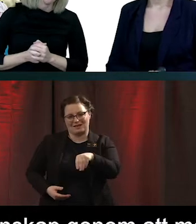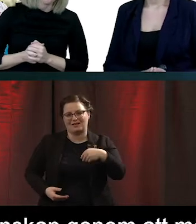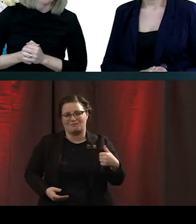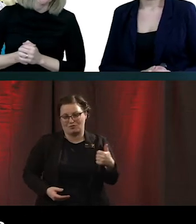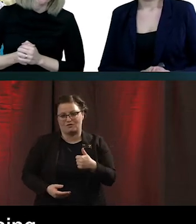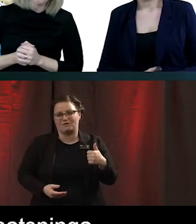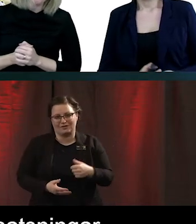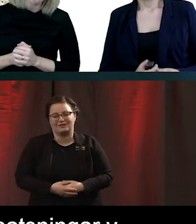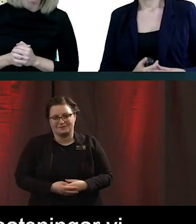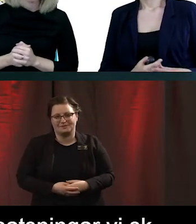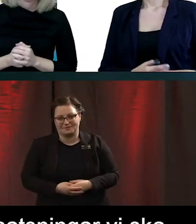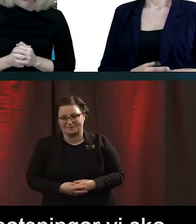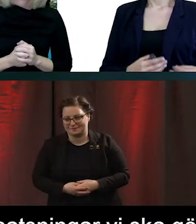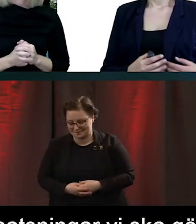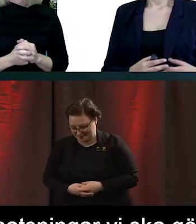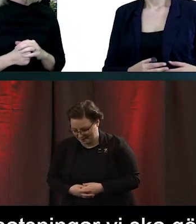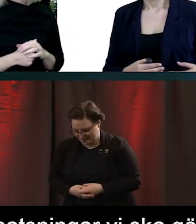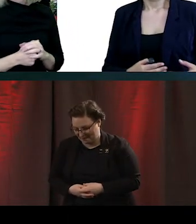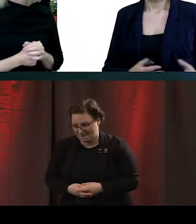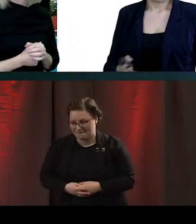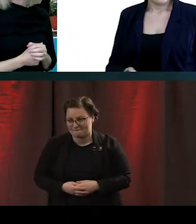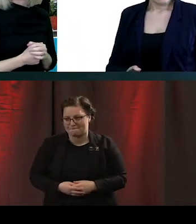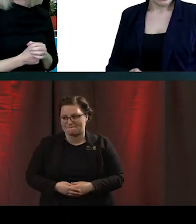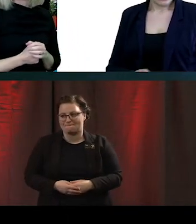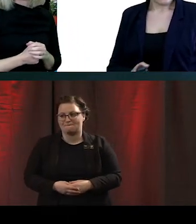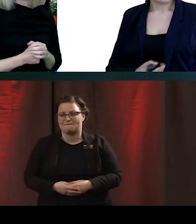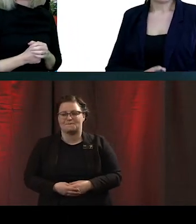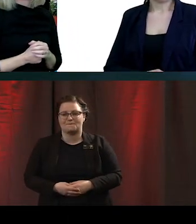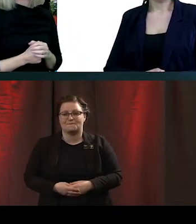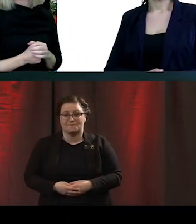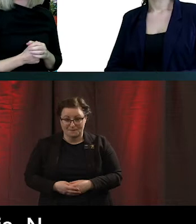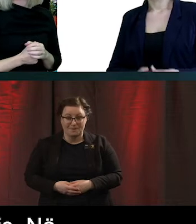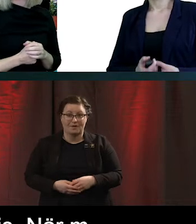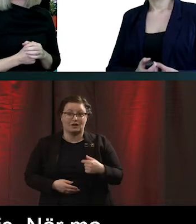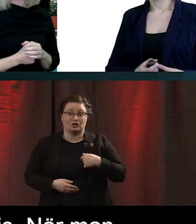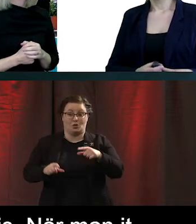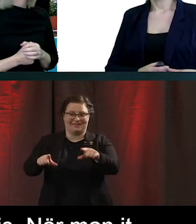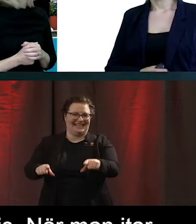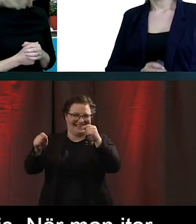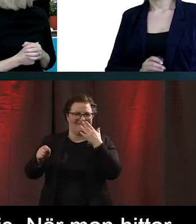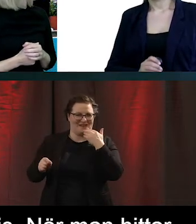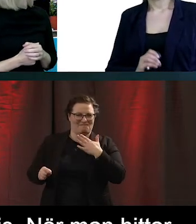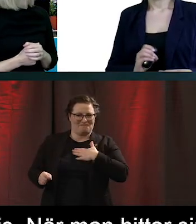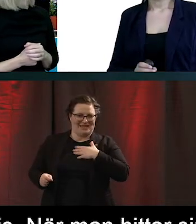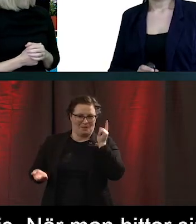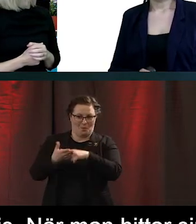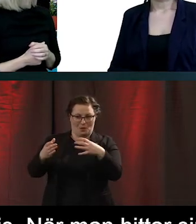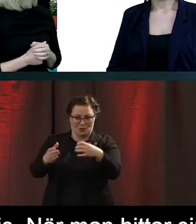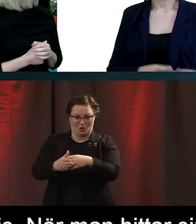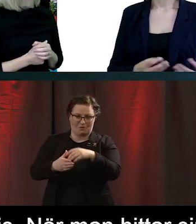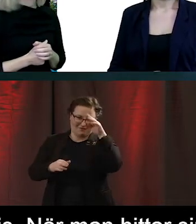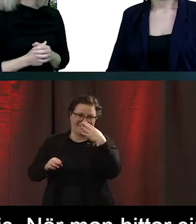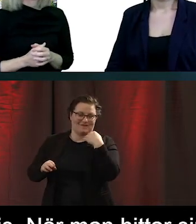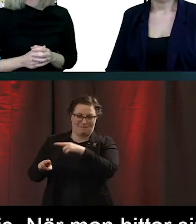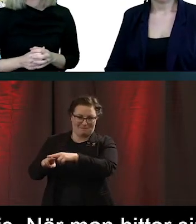Precis. Och när man sedan hittar sin målgrupp och lär känna dem så måste man ju hitta den här lilla nyckeln